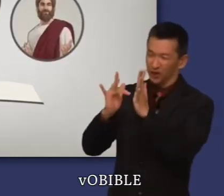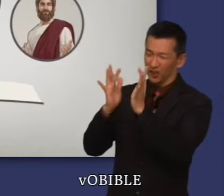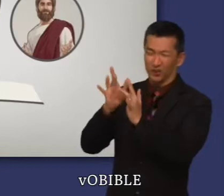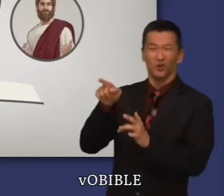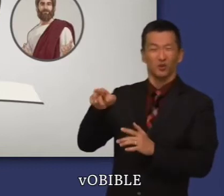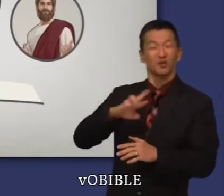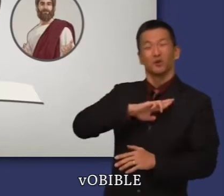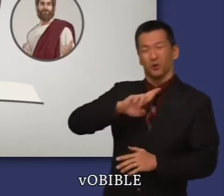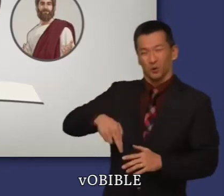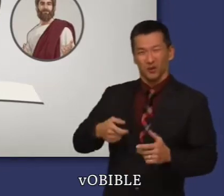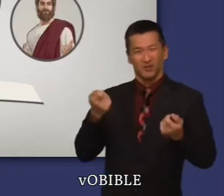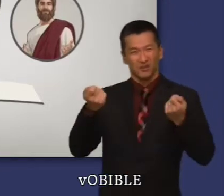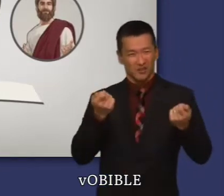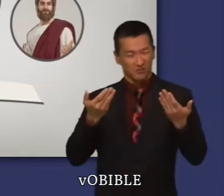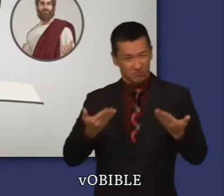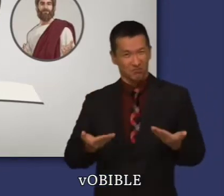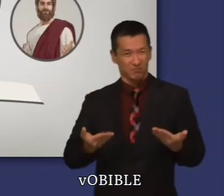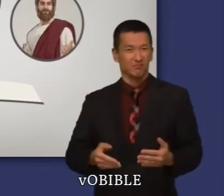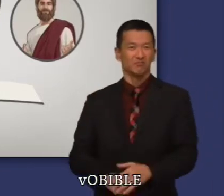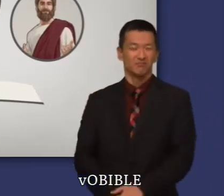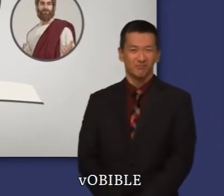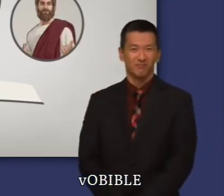qui a mené au roi du royaume de Dieu.